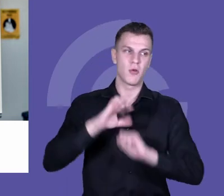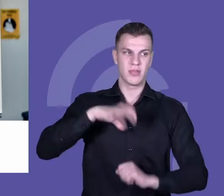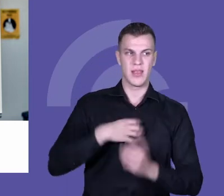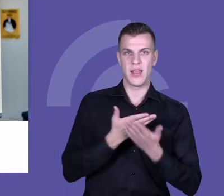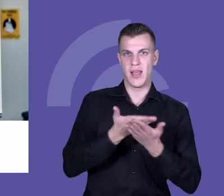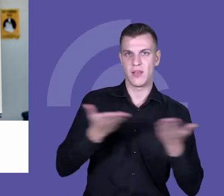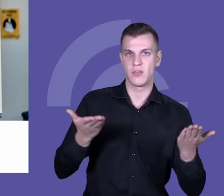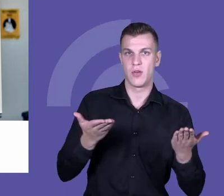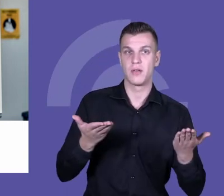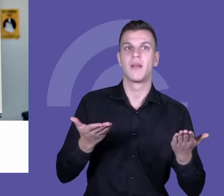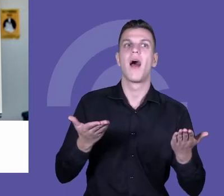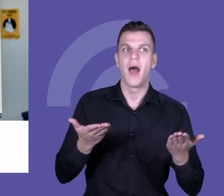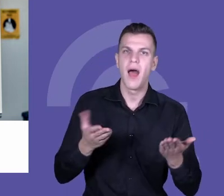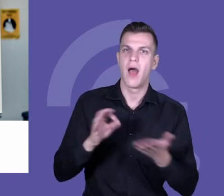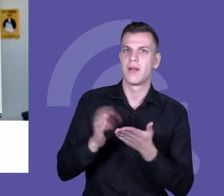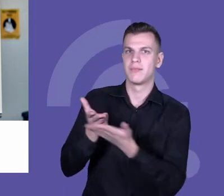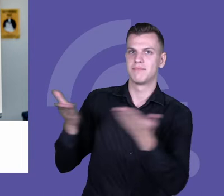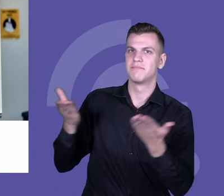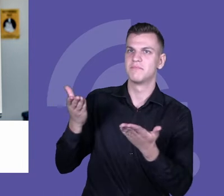mamy bardzo fotogeniczną załogę.